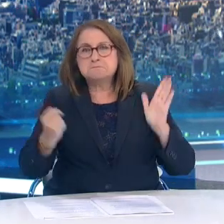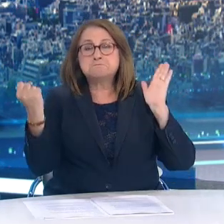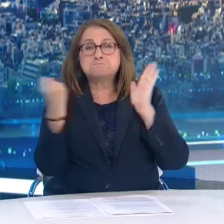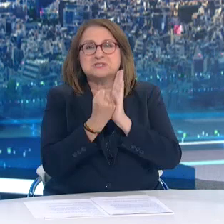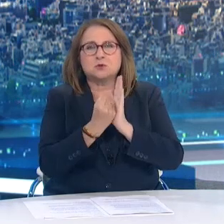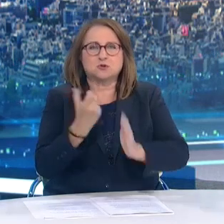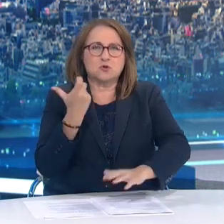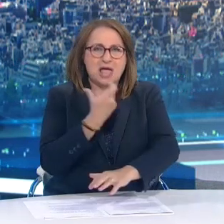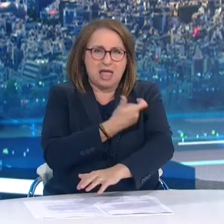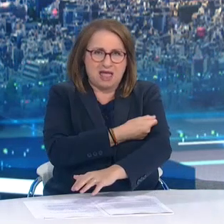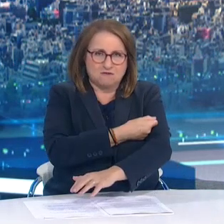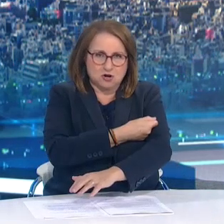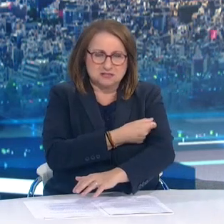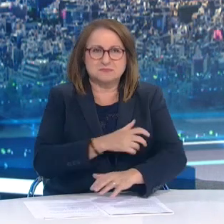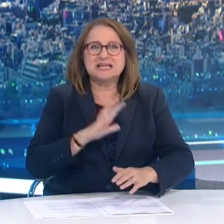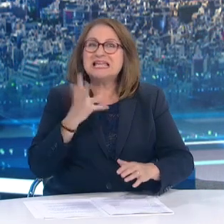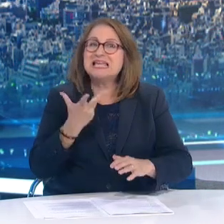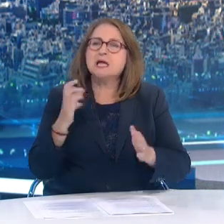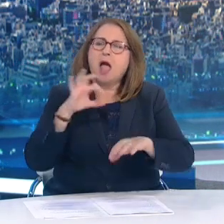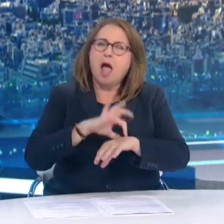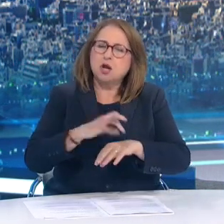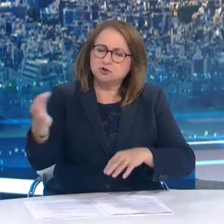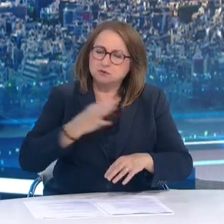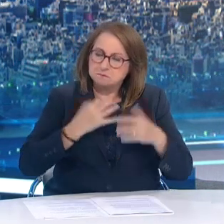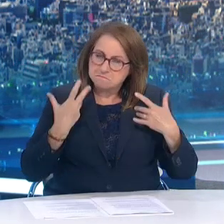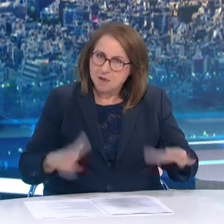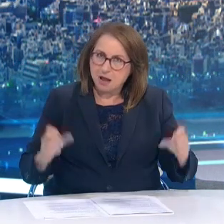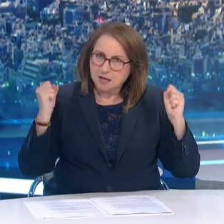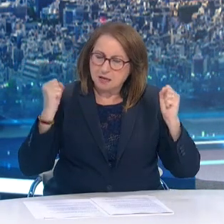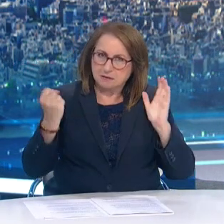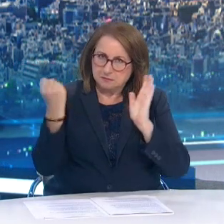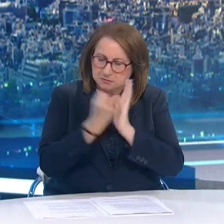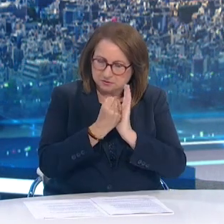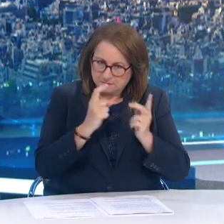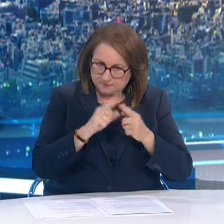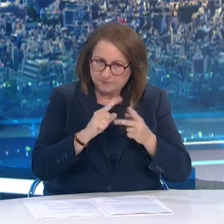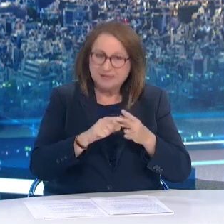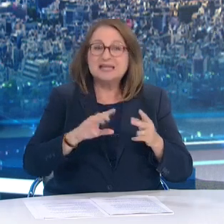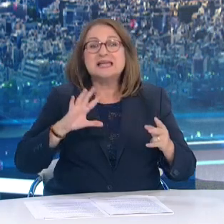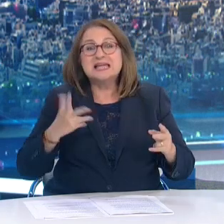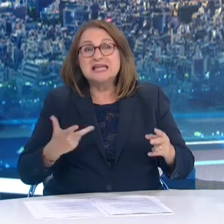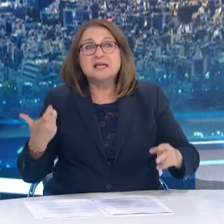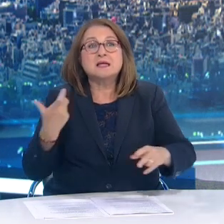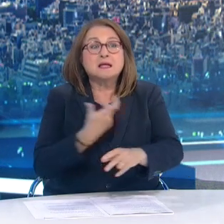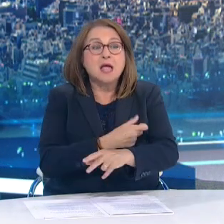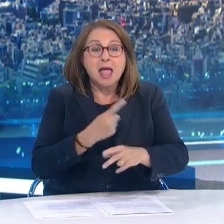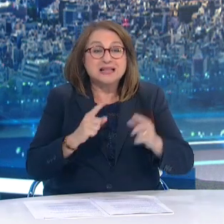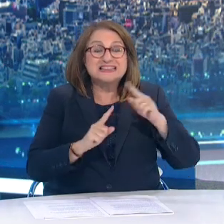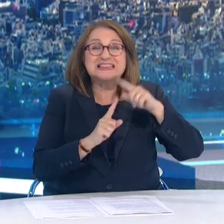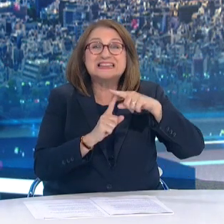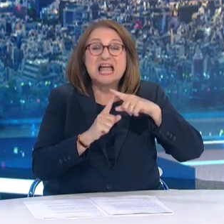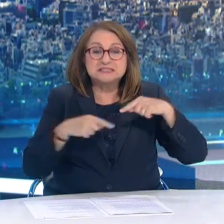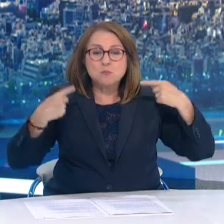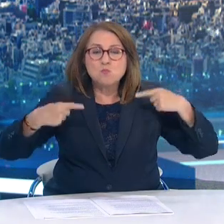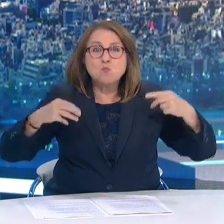εμβολιασμού ή πιστοποιητικό νόσησης αρνητικό αποτέλεσμα PCR τις τελευταίες 72 ώρες ή αρνητικό αποτέλεσμα